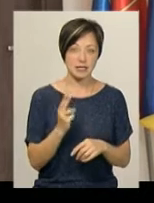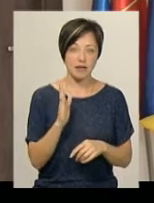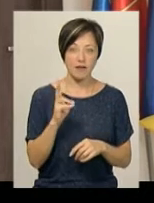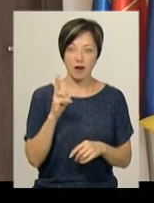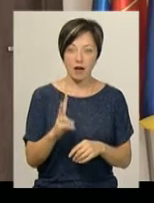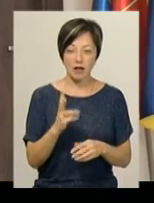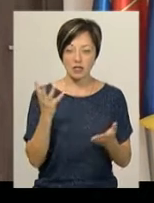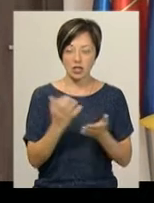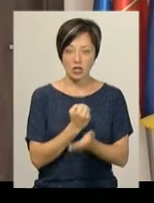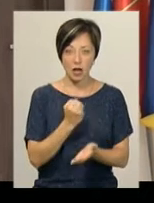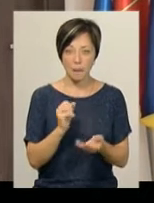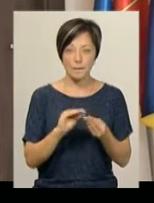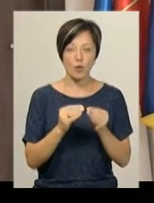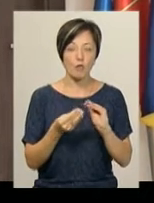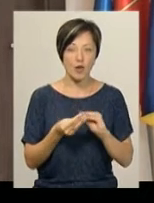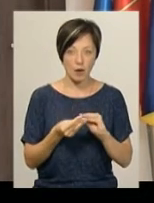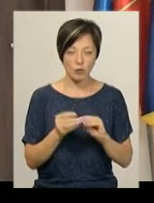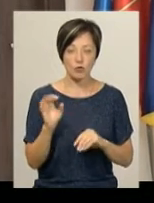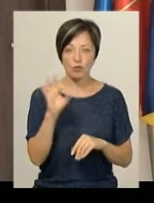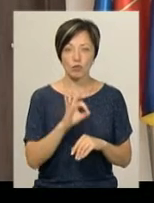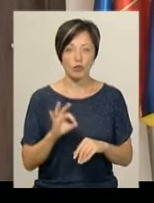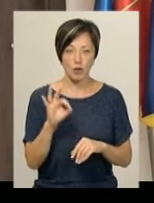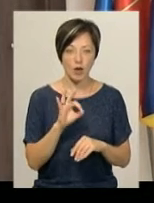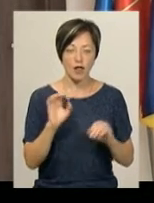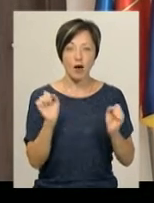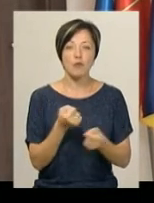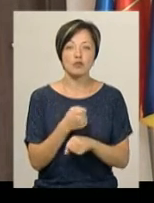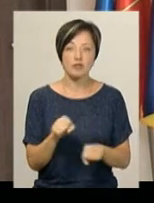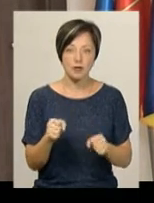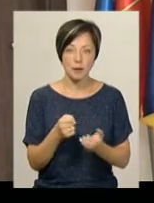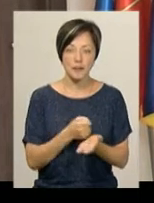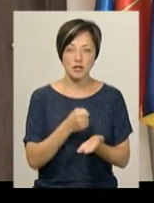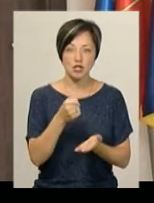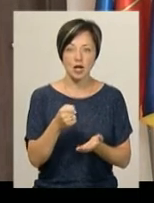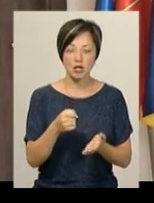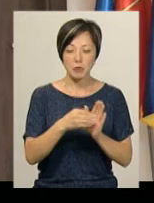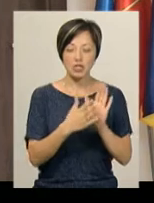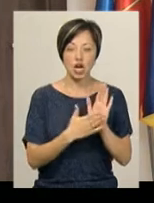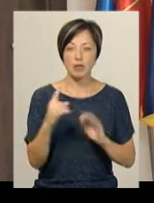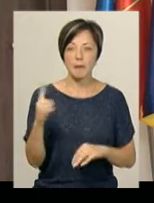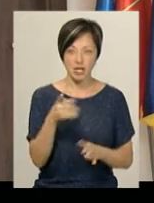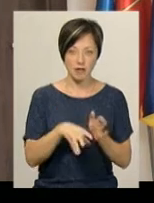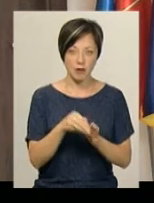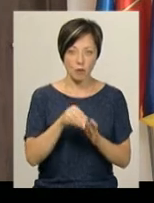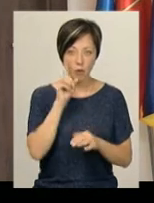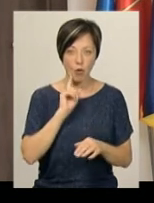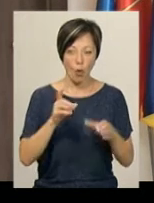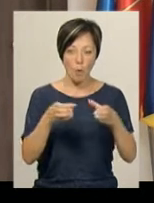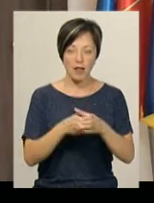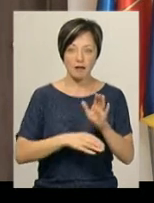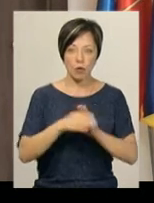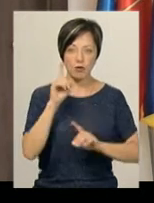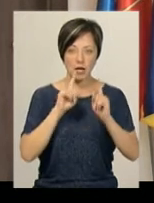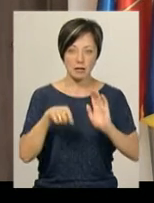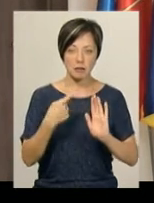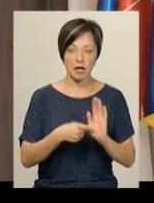правову колізію з її точки зору щодо неможливості призначення перших виборів до того часу, поки Комітет Верховної